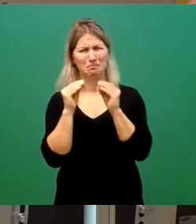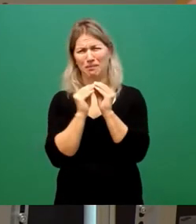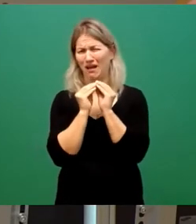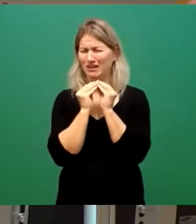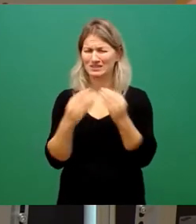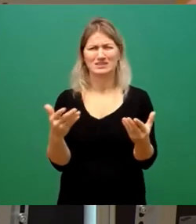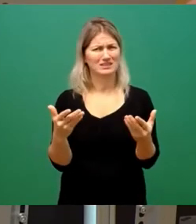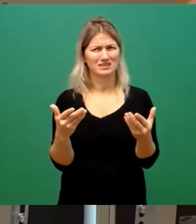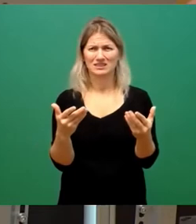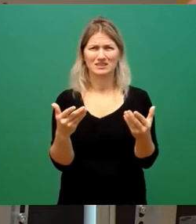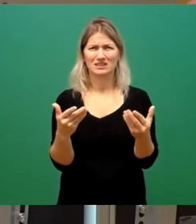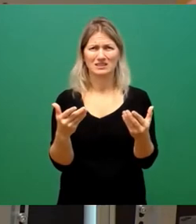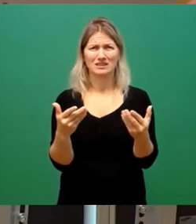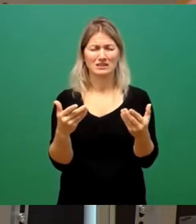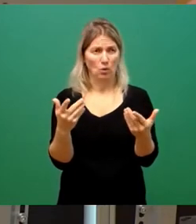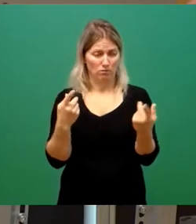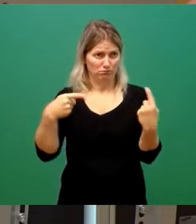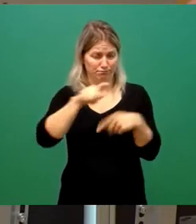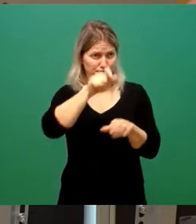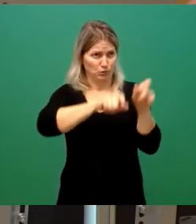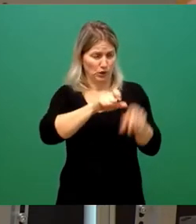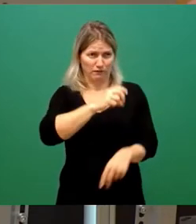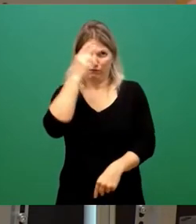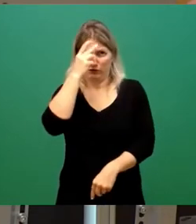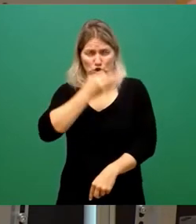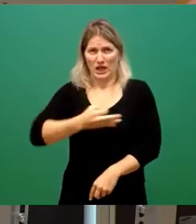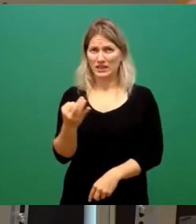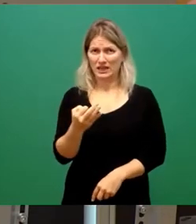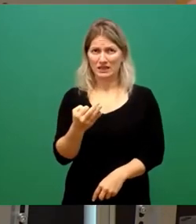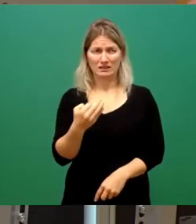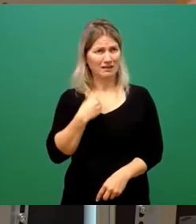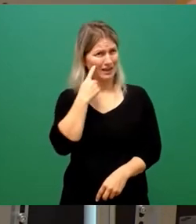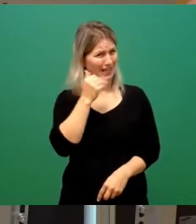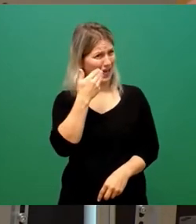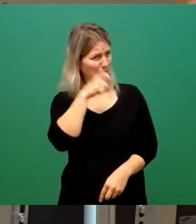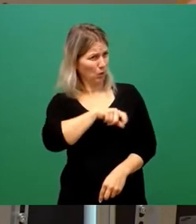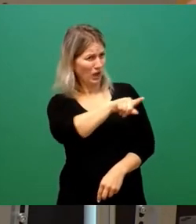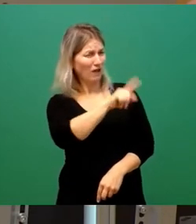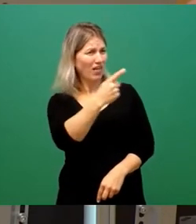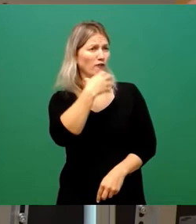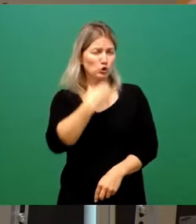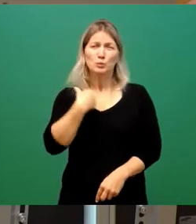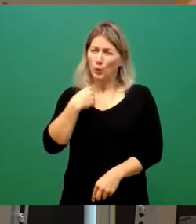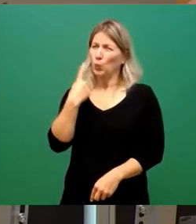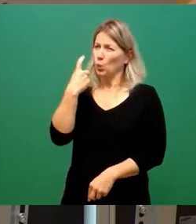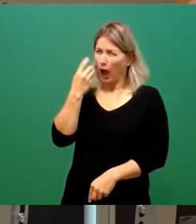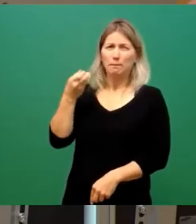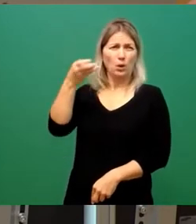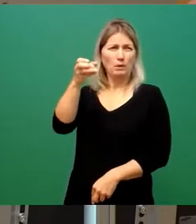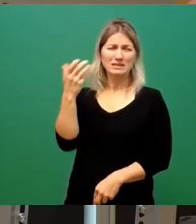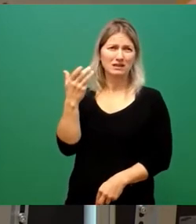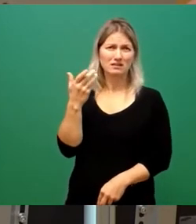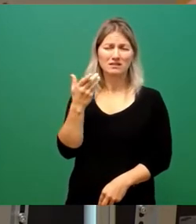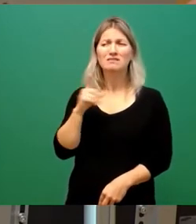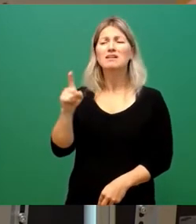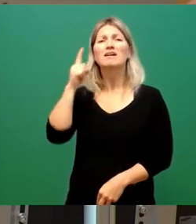Das versteht überhaupt kein Bürger. Und ich kenne keinen Bürger, der genau das möchte. Das, was Sie wollen, ist, dass wir schlank sind, dass wir